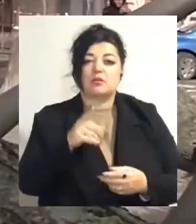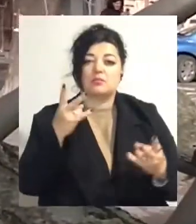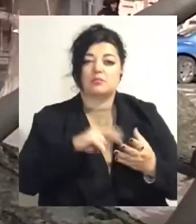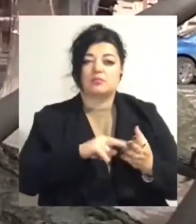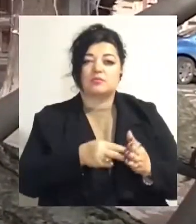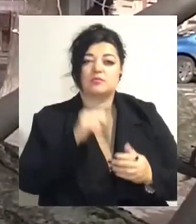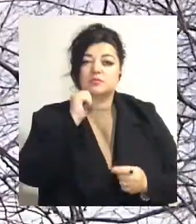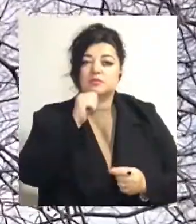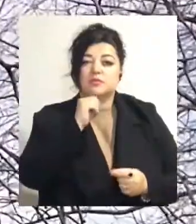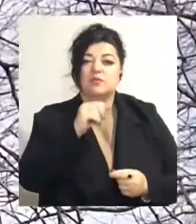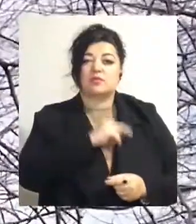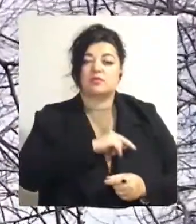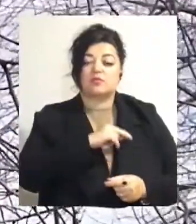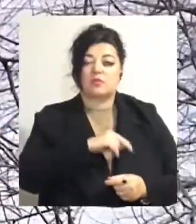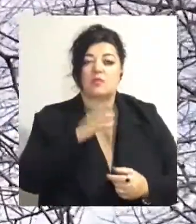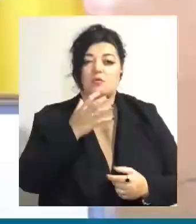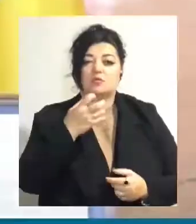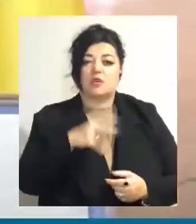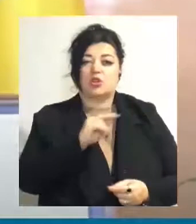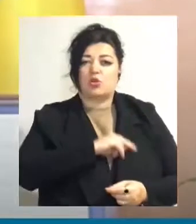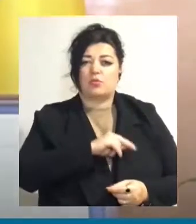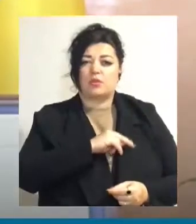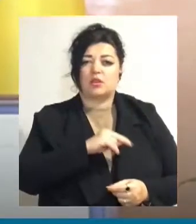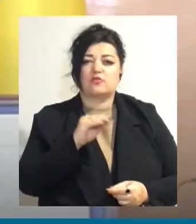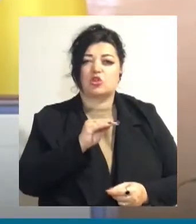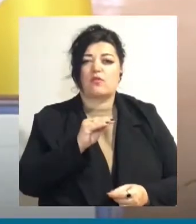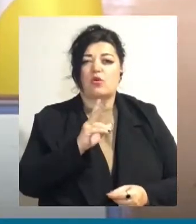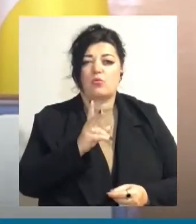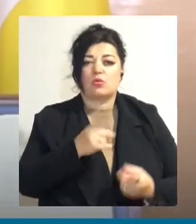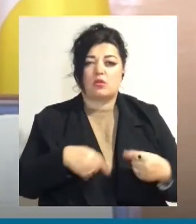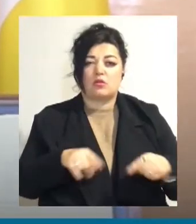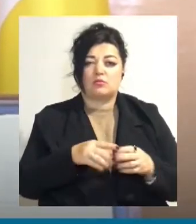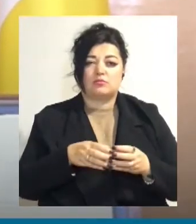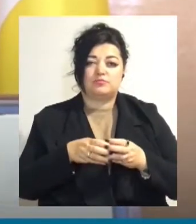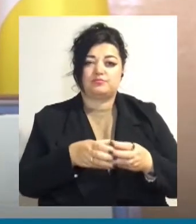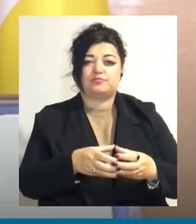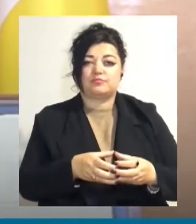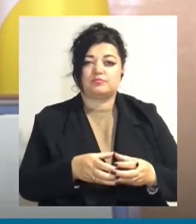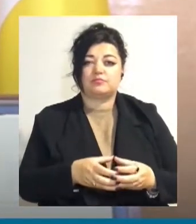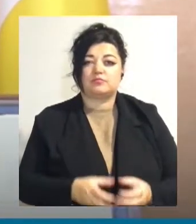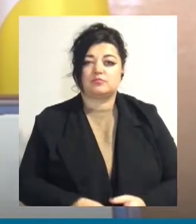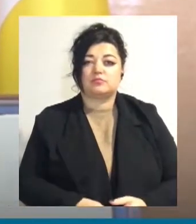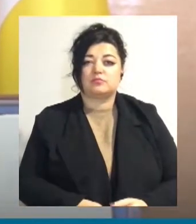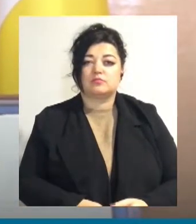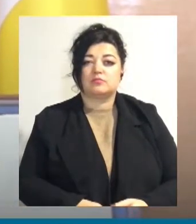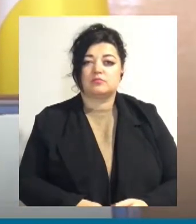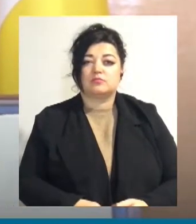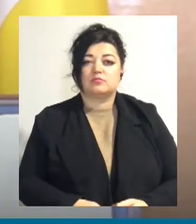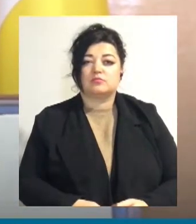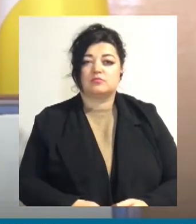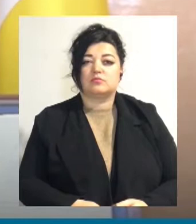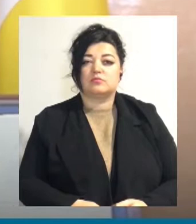520 співробітників житлово-комунальних служб. КП «Гор Зелентрест» 98